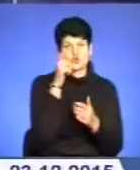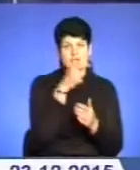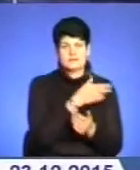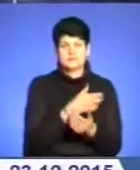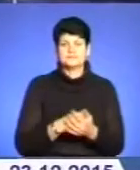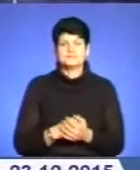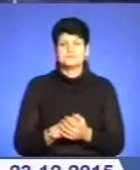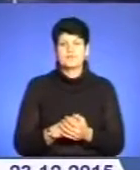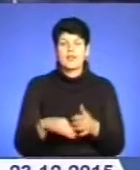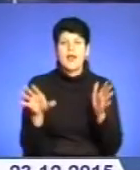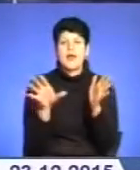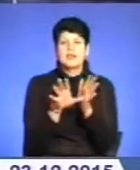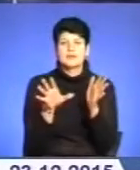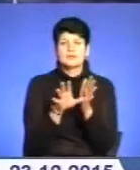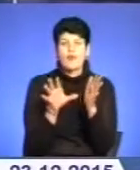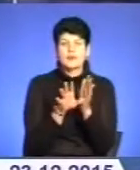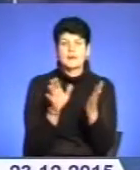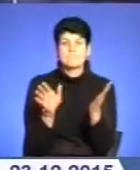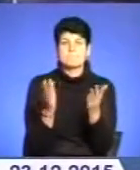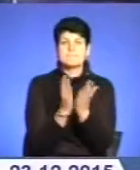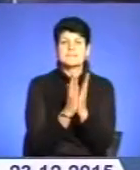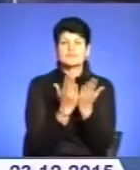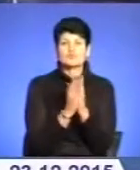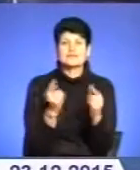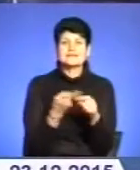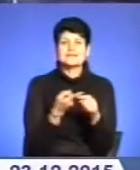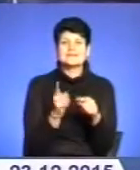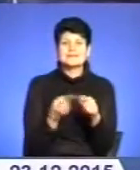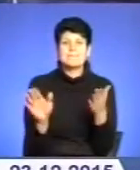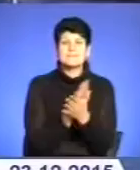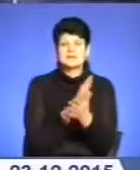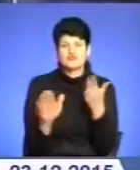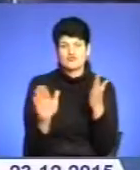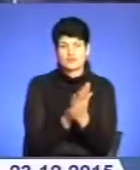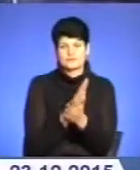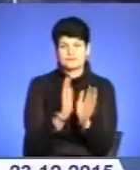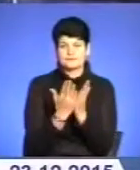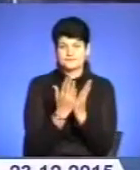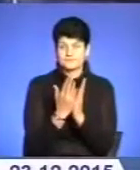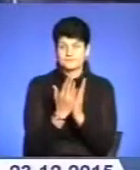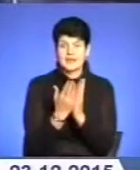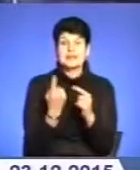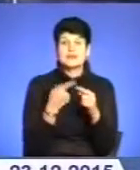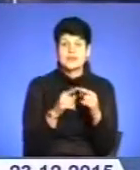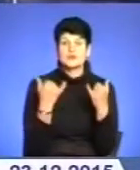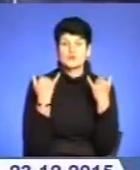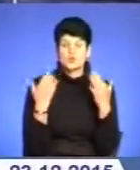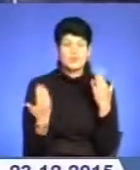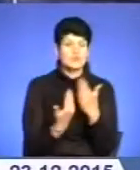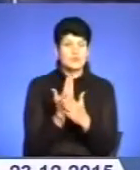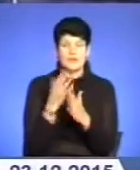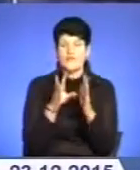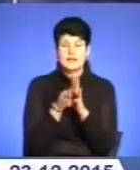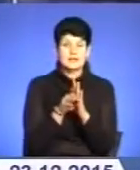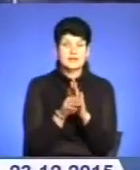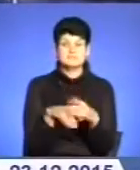Електронні підручники – це безкоштовна і доволі зручна альтернатива паперовим оригіналам. Сьогодні це нововведення набуває шаленої